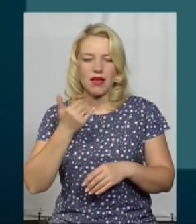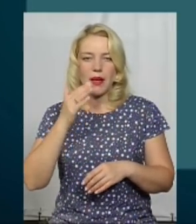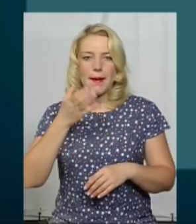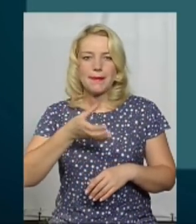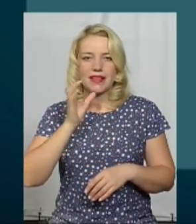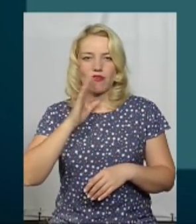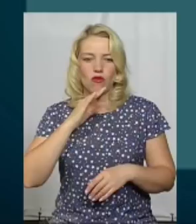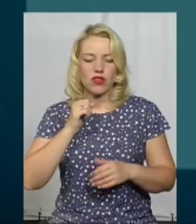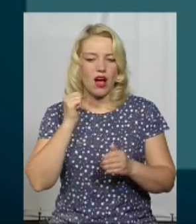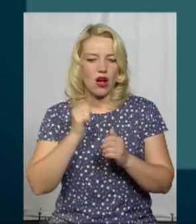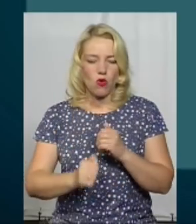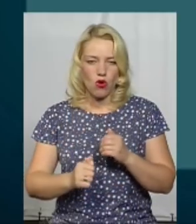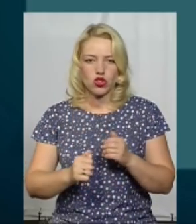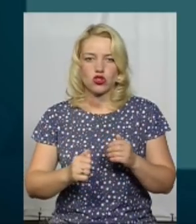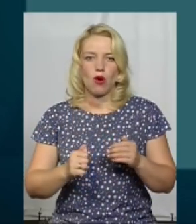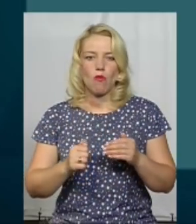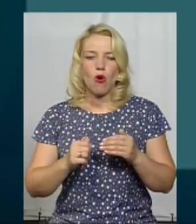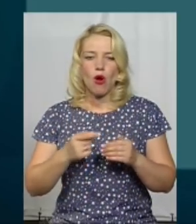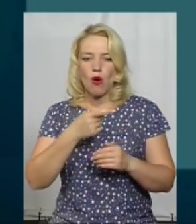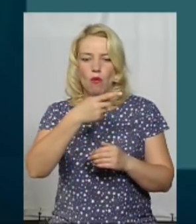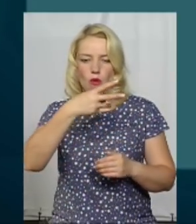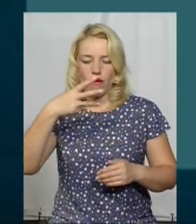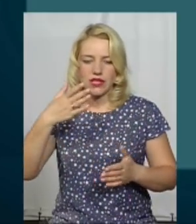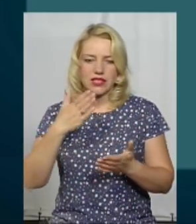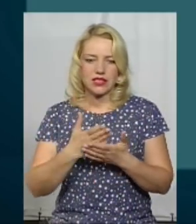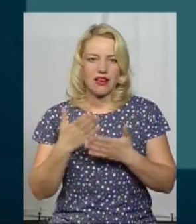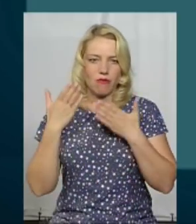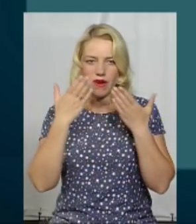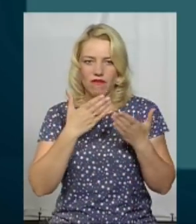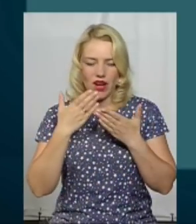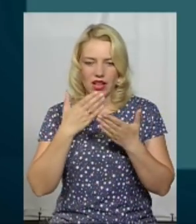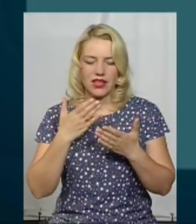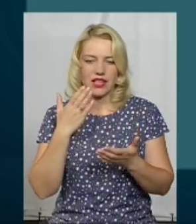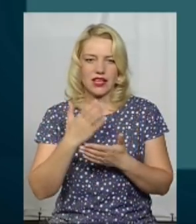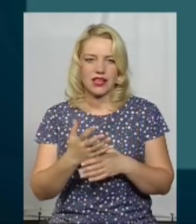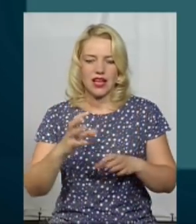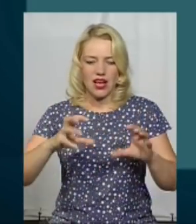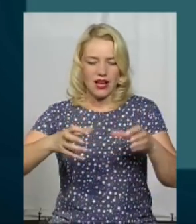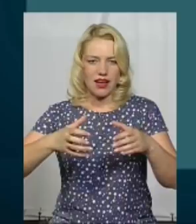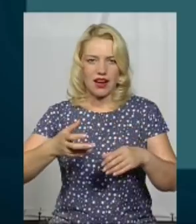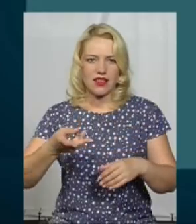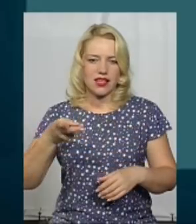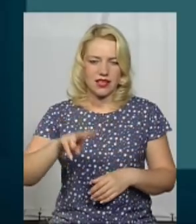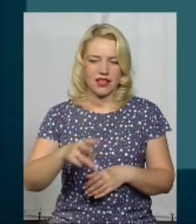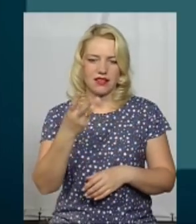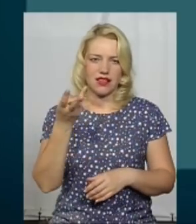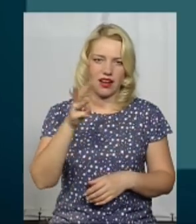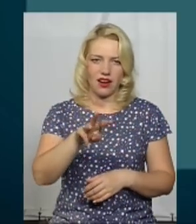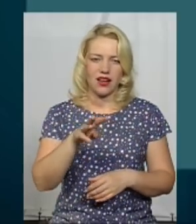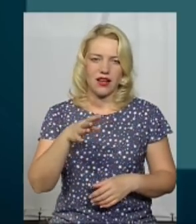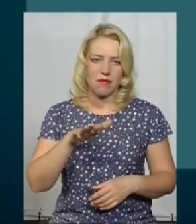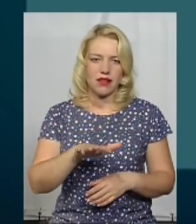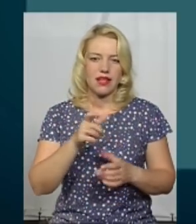кожному поверсі є вмивальники. В вмивальниках по декілька кранів стоїть, по три, по два крани стоїть, де можна